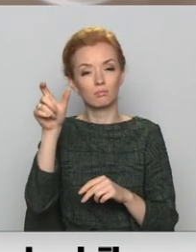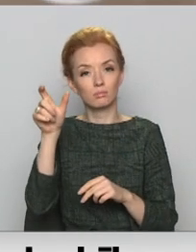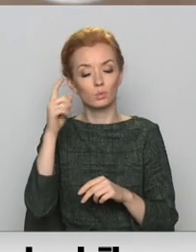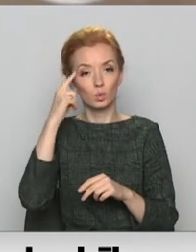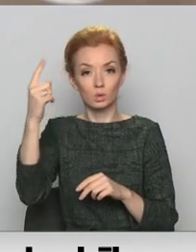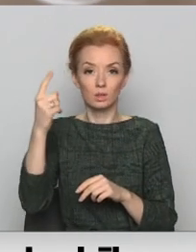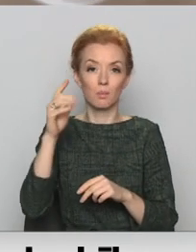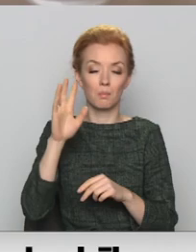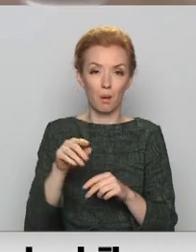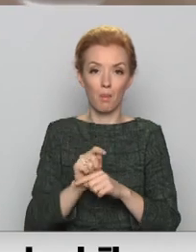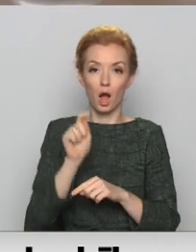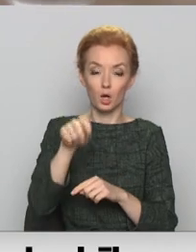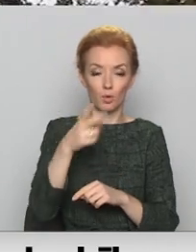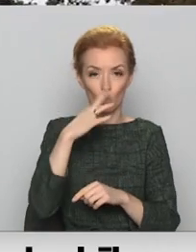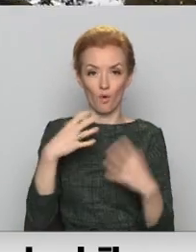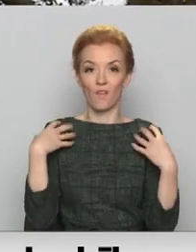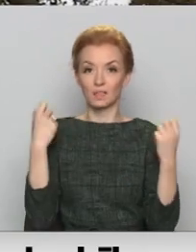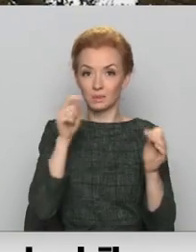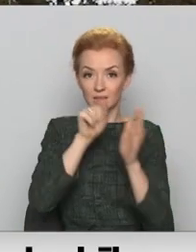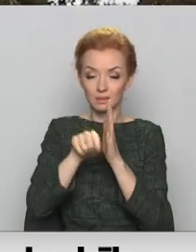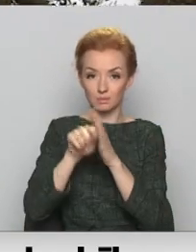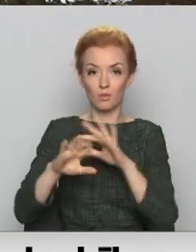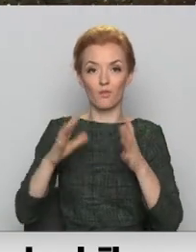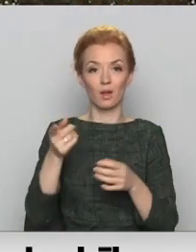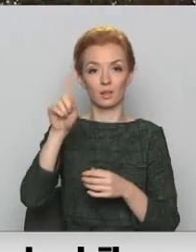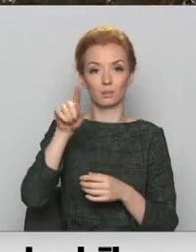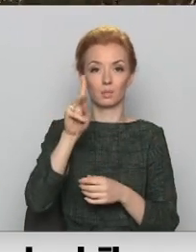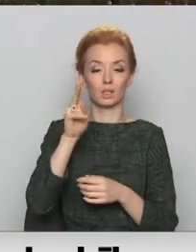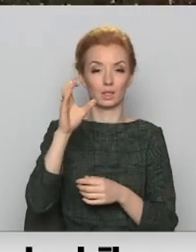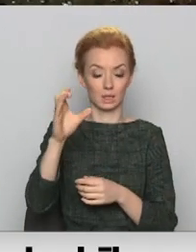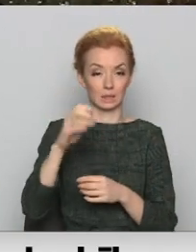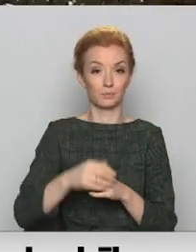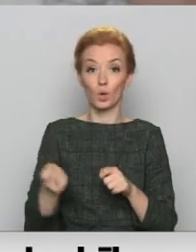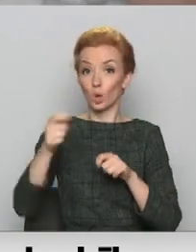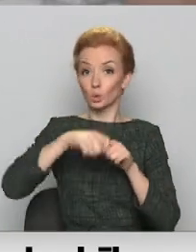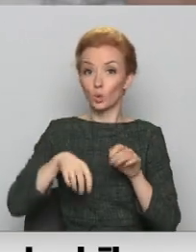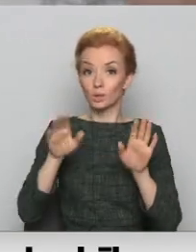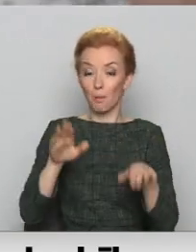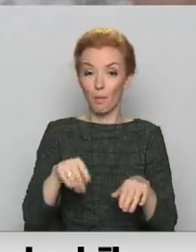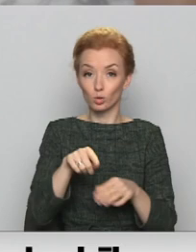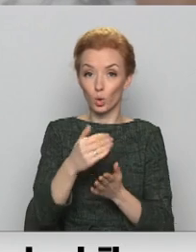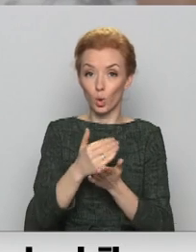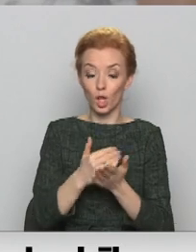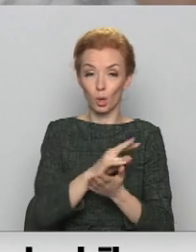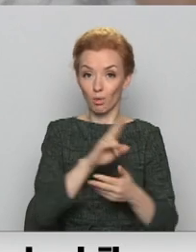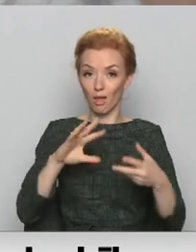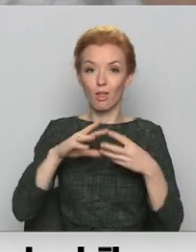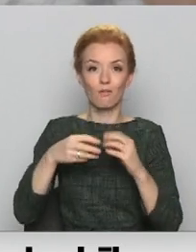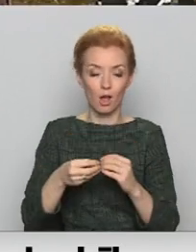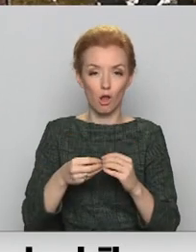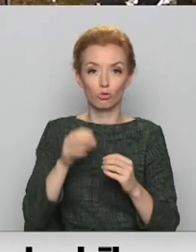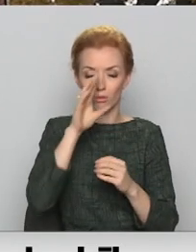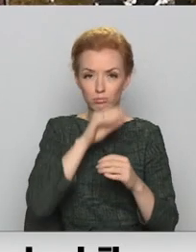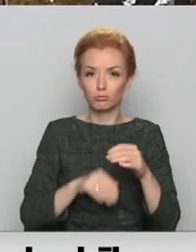saņem signāls no veselības inspekcijas vai SPKC. Sots par epidemioloģiskās drožības prasību neievērošanu var